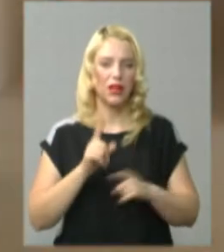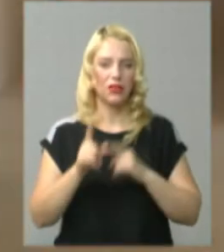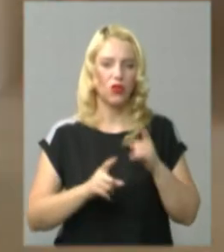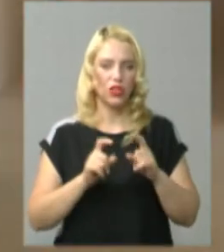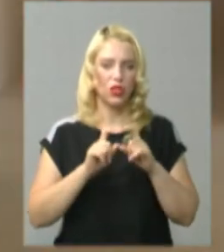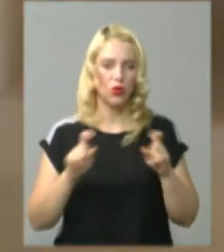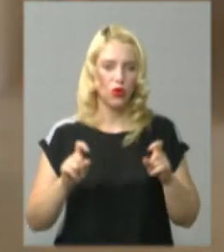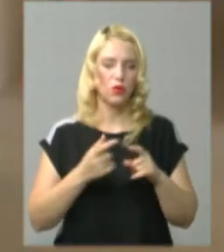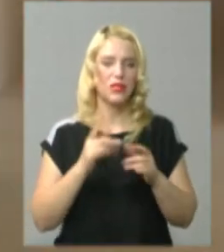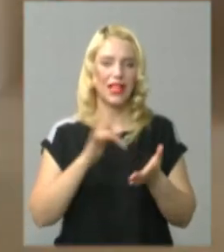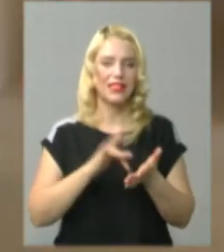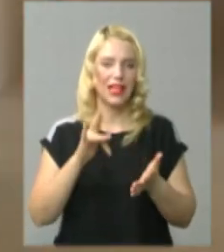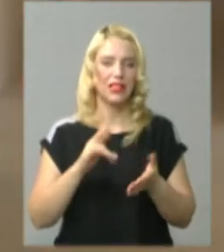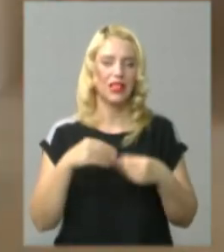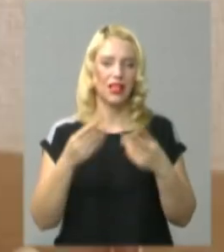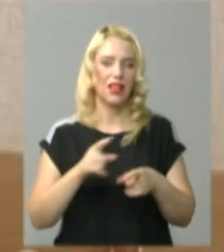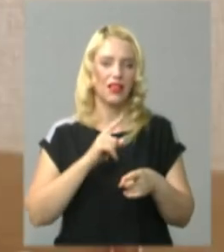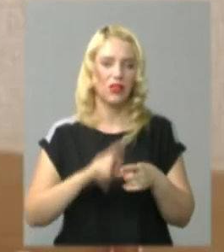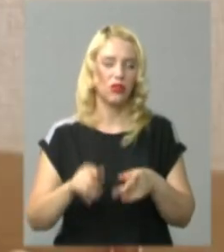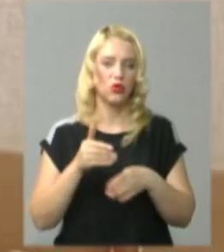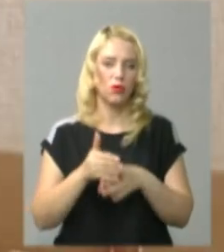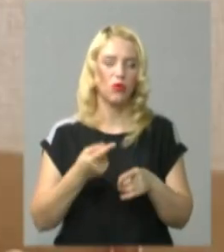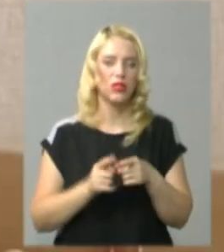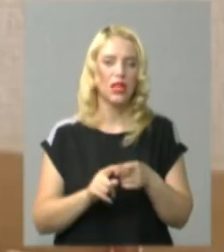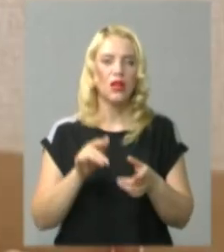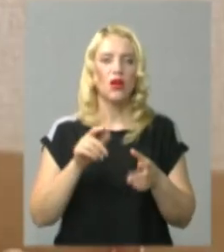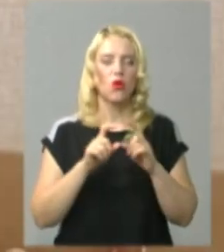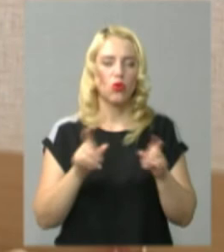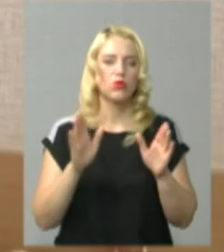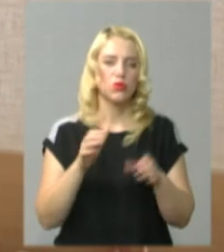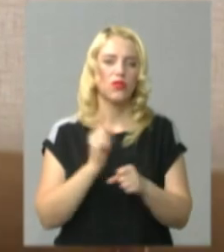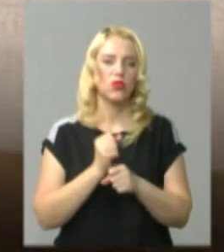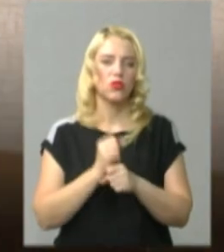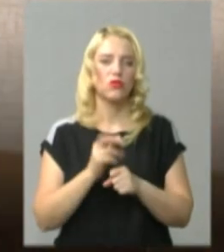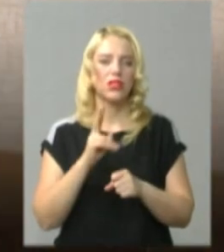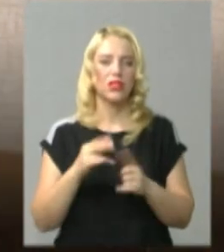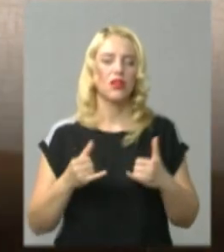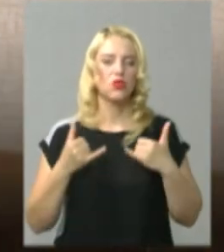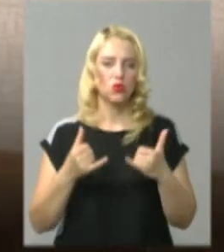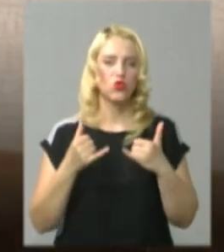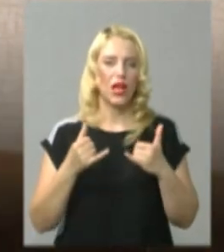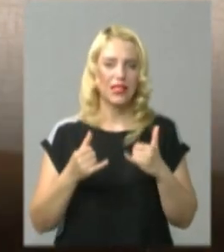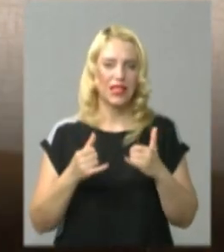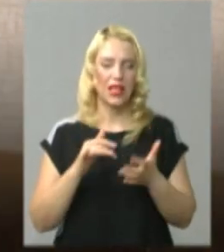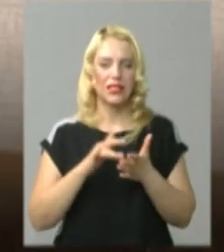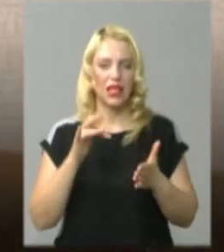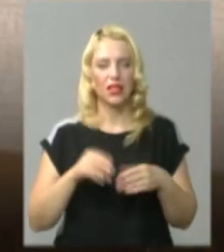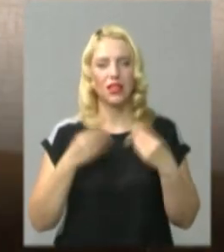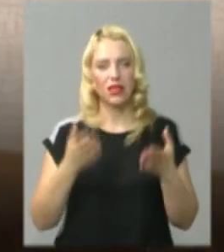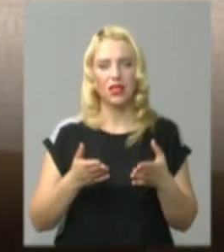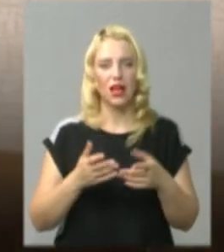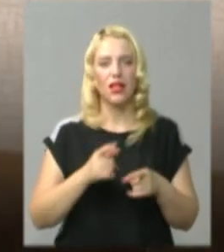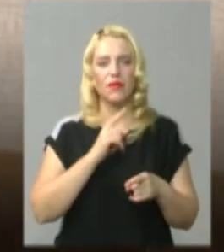невідкладної допомоги, додає Андрій Кланца. Цей корпус, він буде функціонувати, як сучасний центр надання